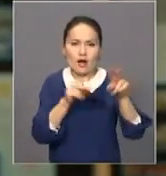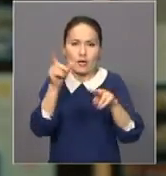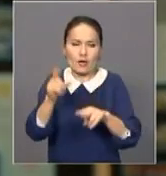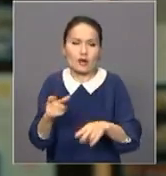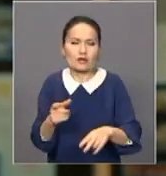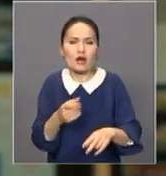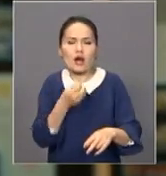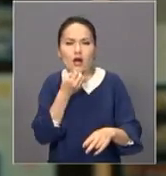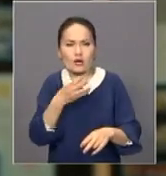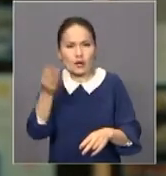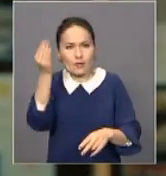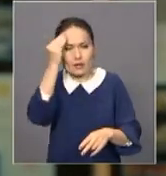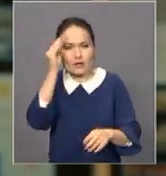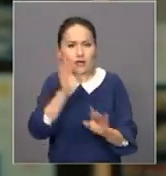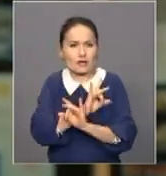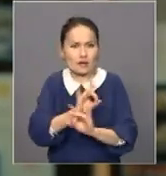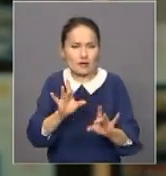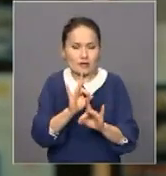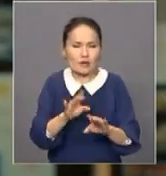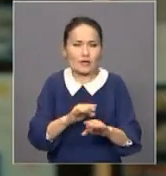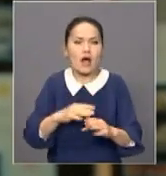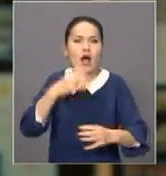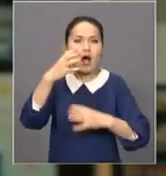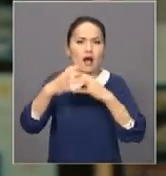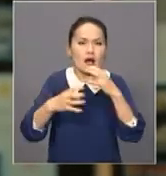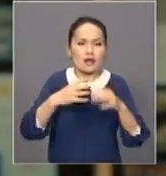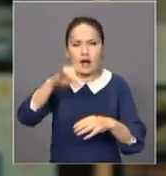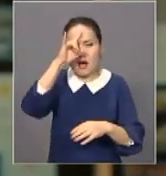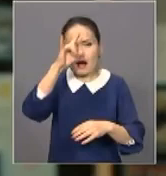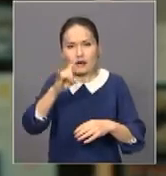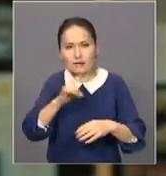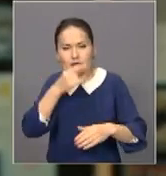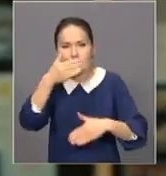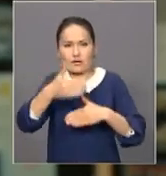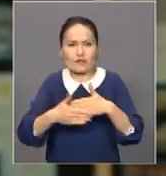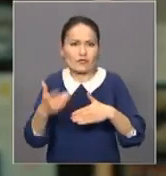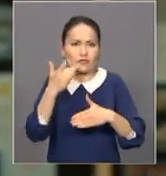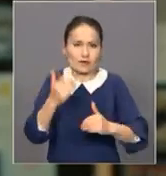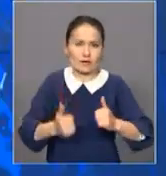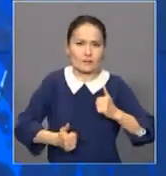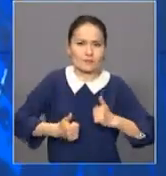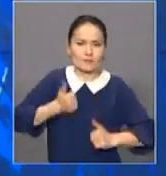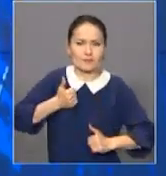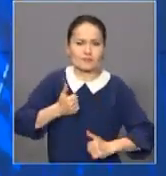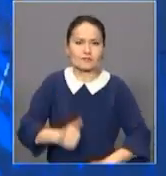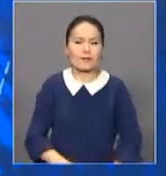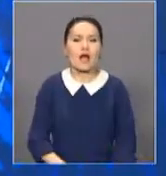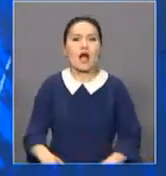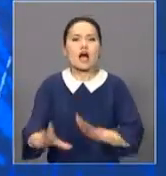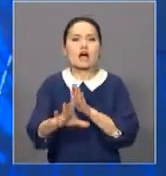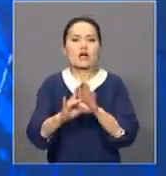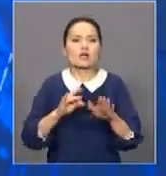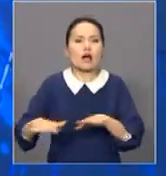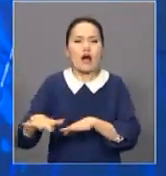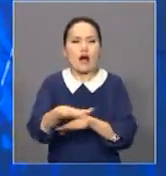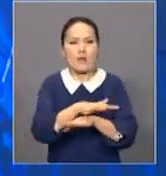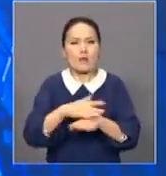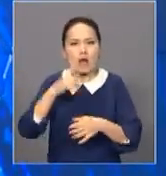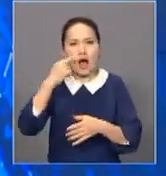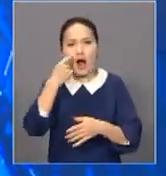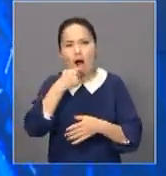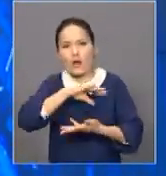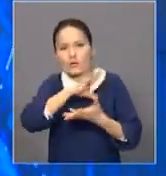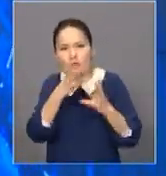айтылуда. Бұл мемлекет башысының саясаты қалқаралық денгеде қолдауға е болғанының көрсеткіші. Сайлау қалқымыздың ауыз